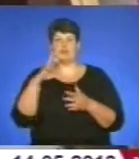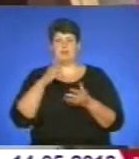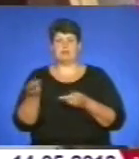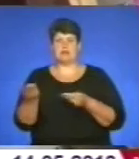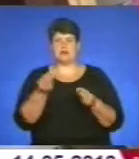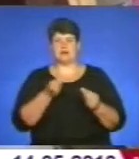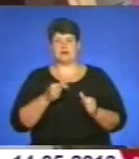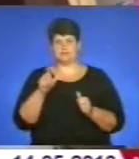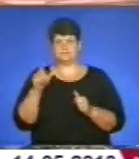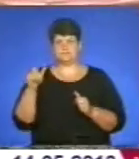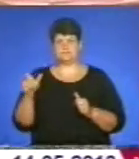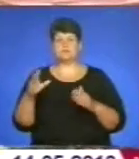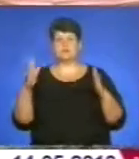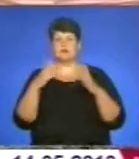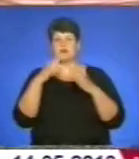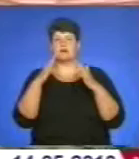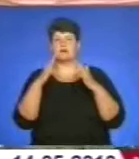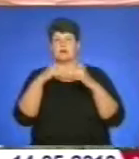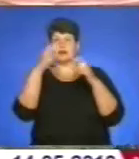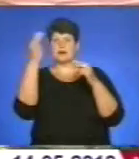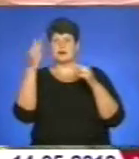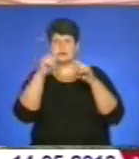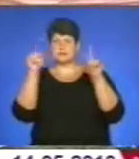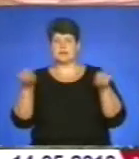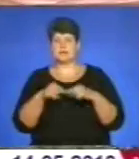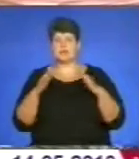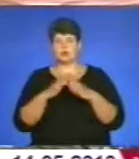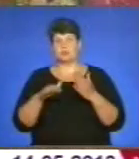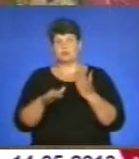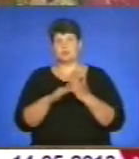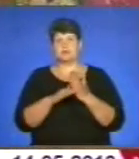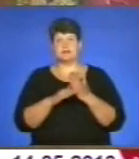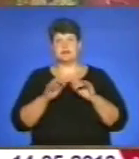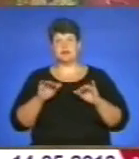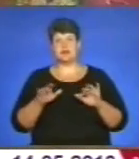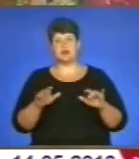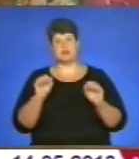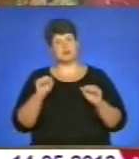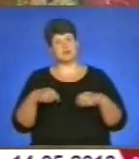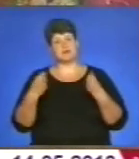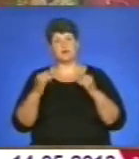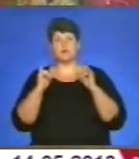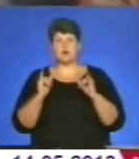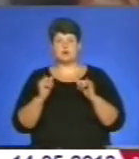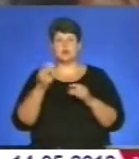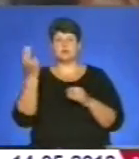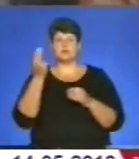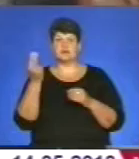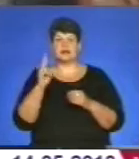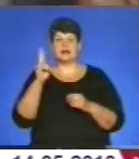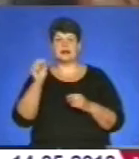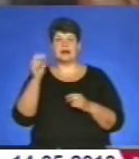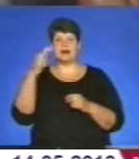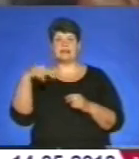переконана, що картини вдома можуть сприяти життєдіяльності і навпаки – нести негатив. Коли малювала портрет Каддафі, її не